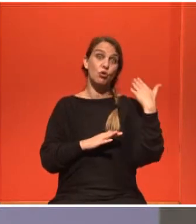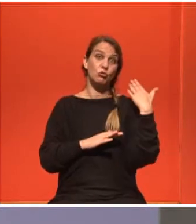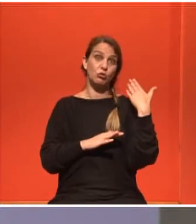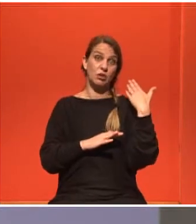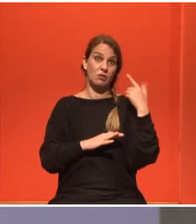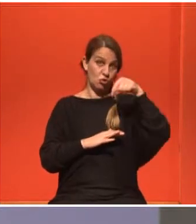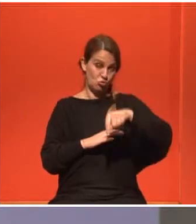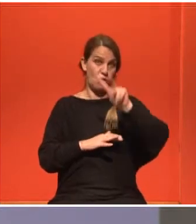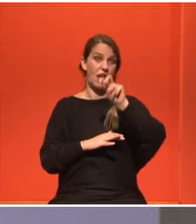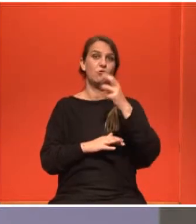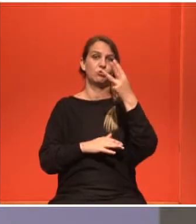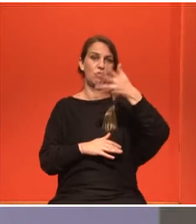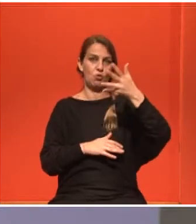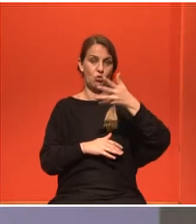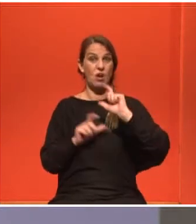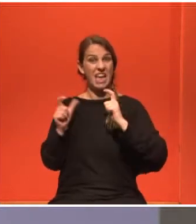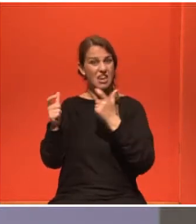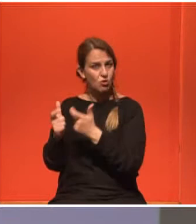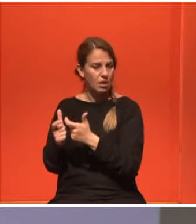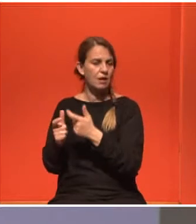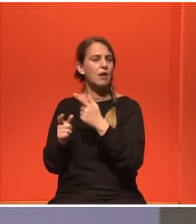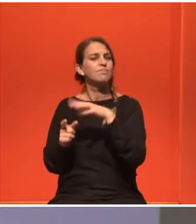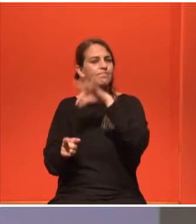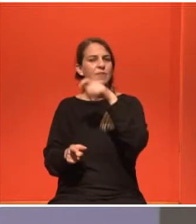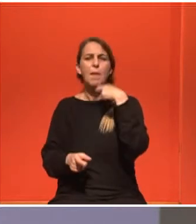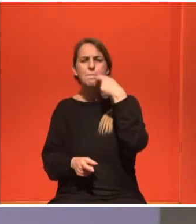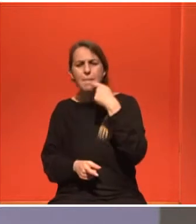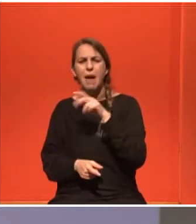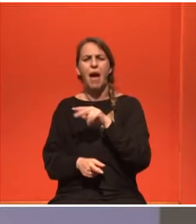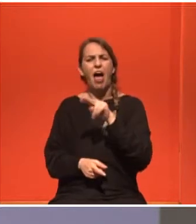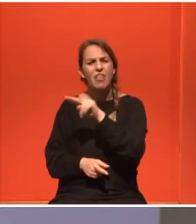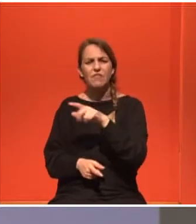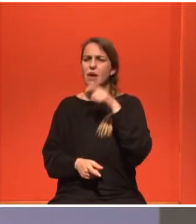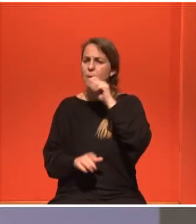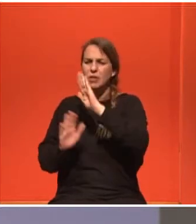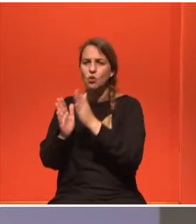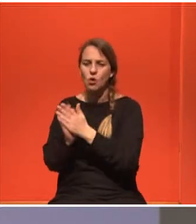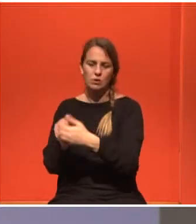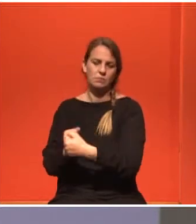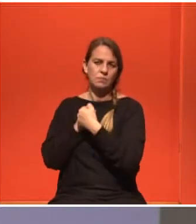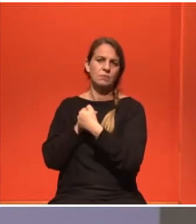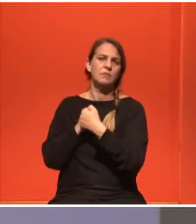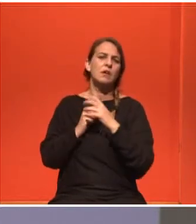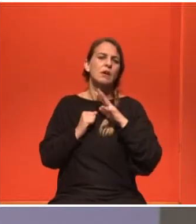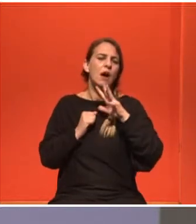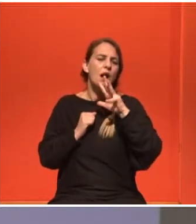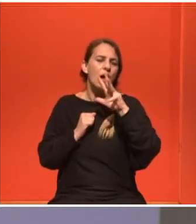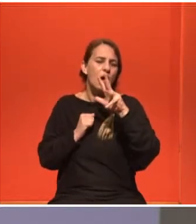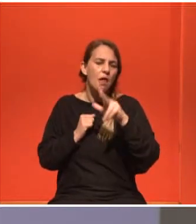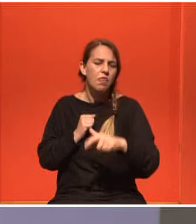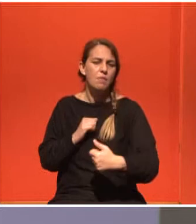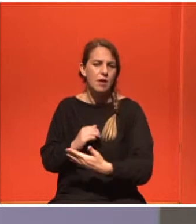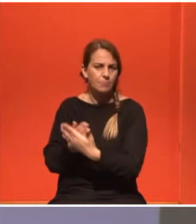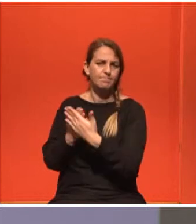Και η οικογένειά μου έπαιξε καθοριστικό ρόλο. Ειδικά η μαμά μου και τα αδέρφια μου και ο μπαμπάς μου φυσικά. Ήταν εκεί κάθε στιγμή. Έκαναν τα πάντα.